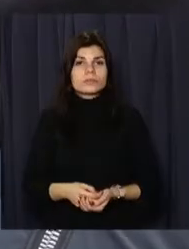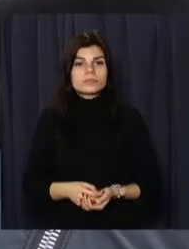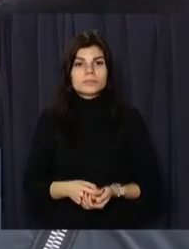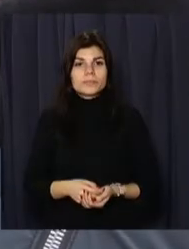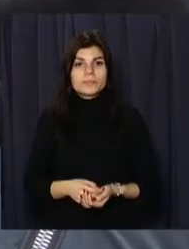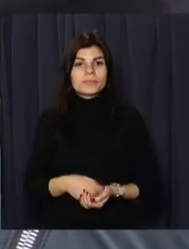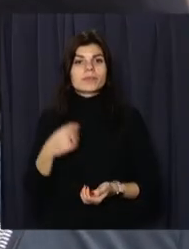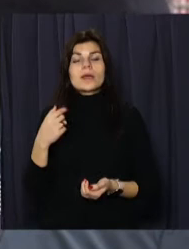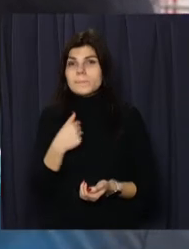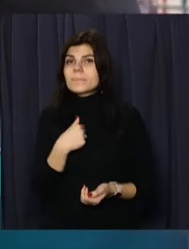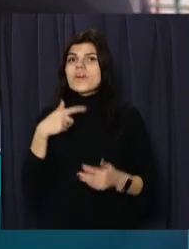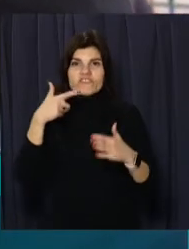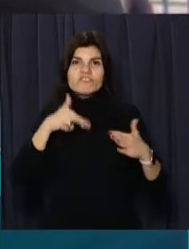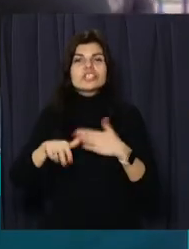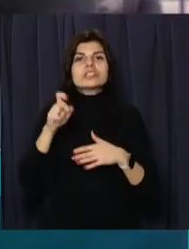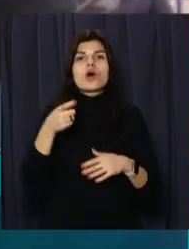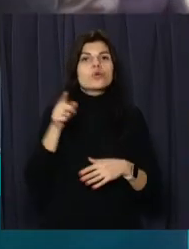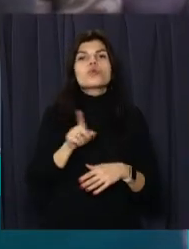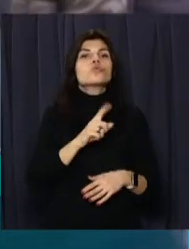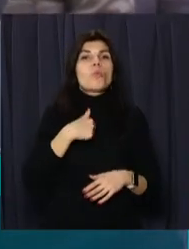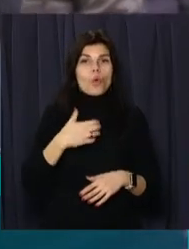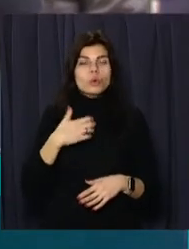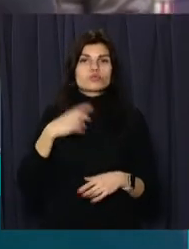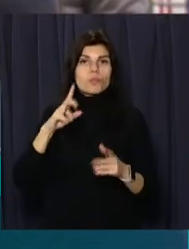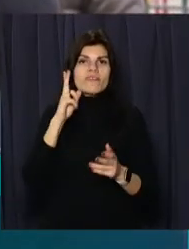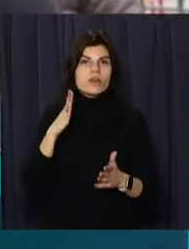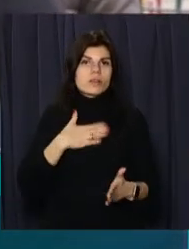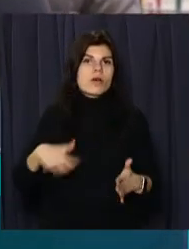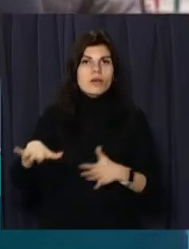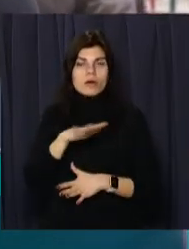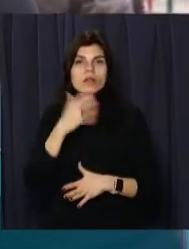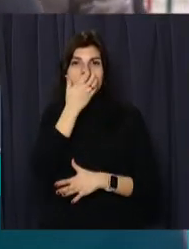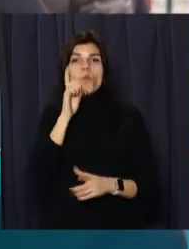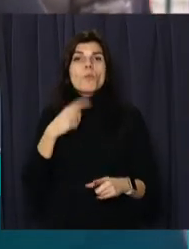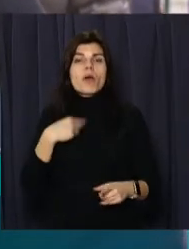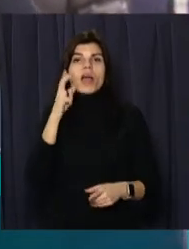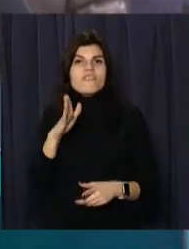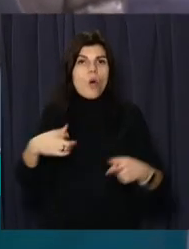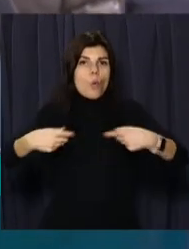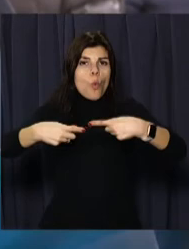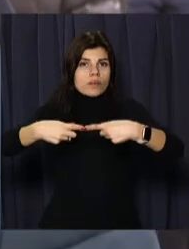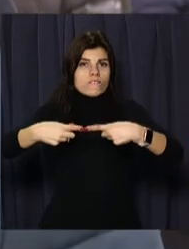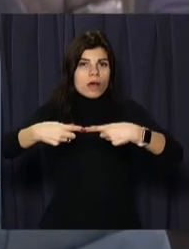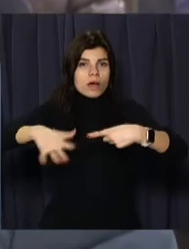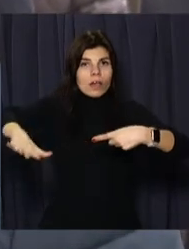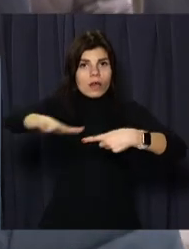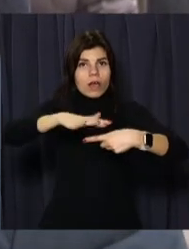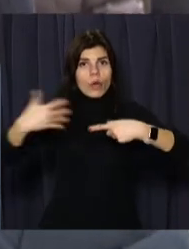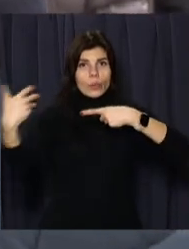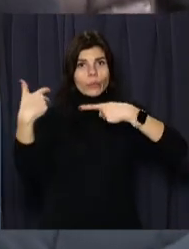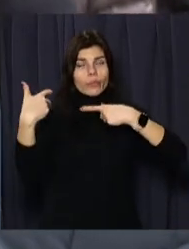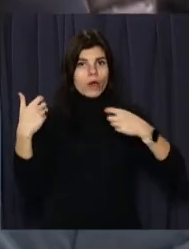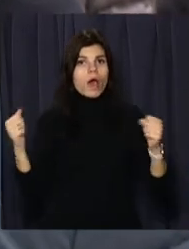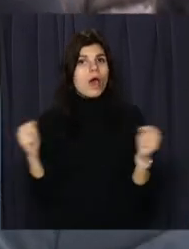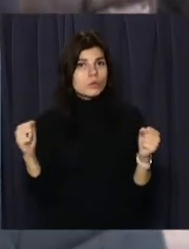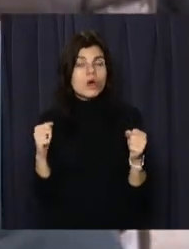Ми вишли за те, щоб в нашій квартирі було тепло. У мене угловая комната, квартира угловая і холодна одна стенка.